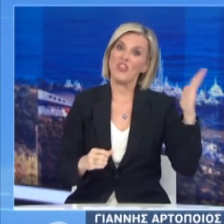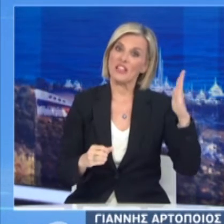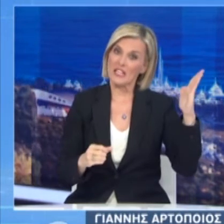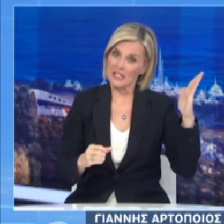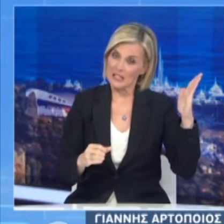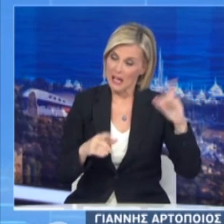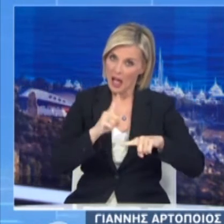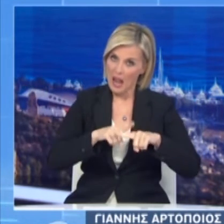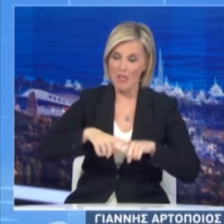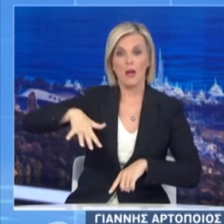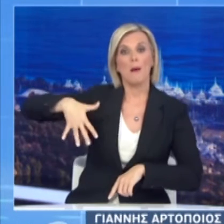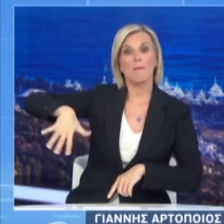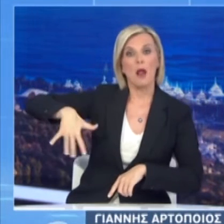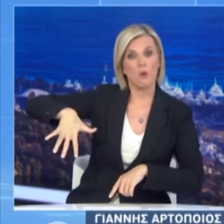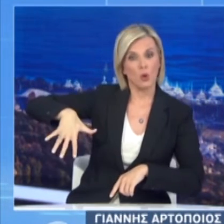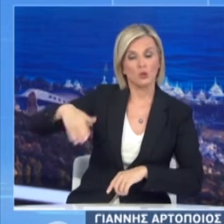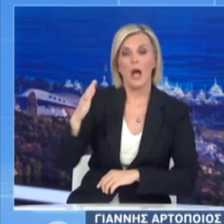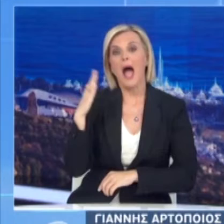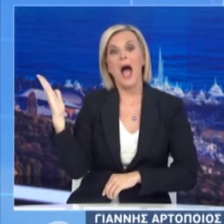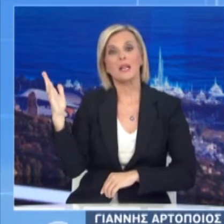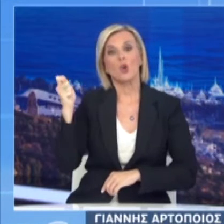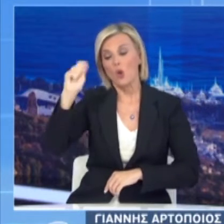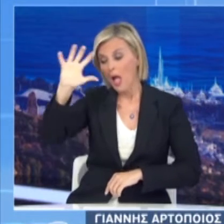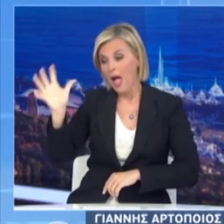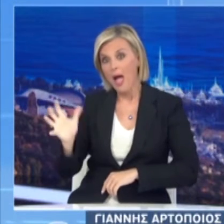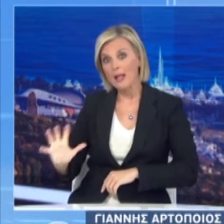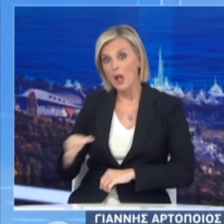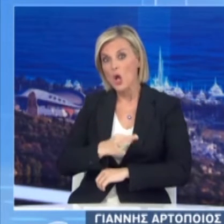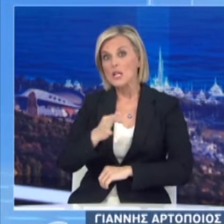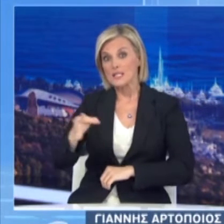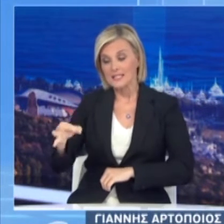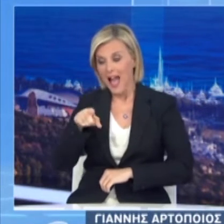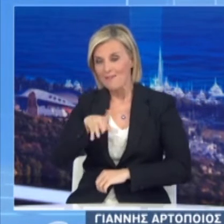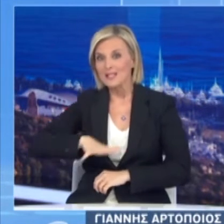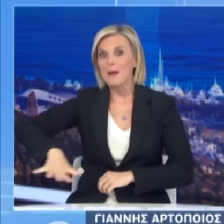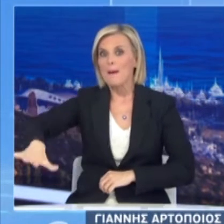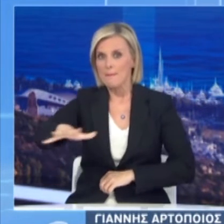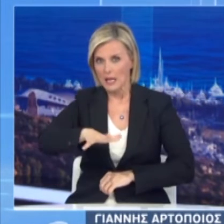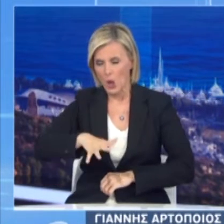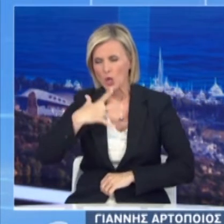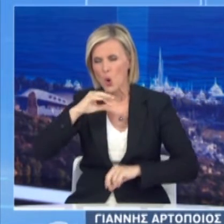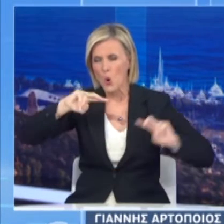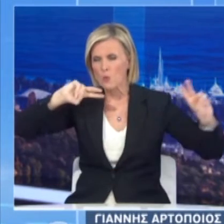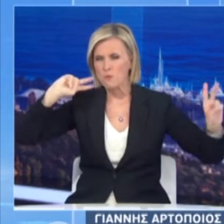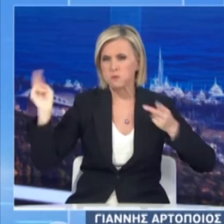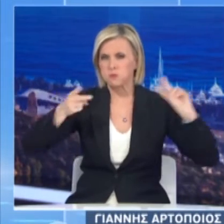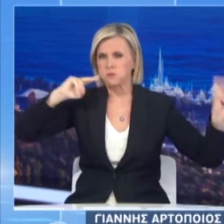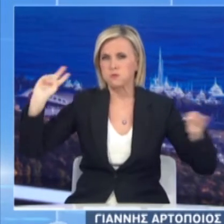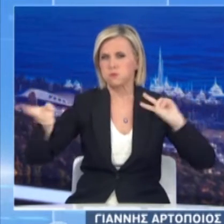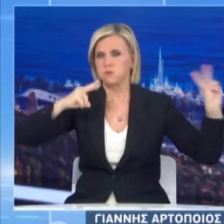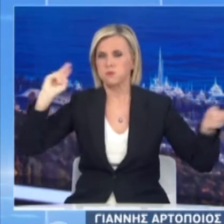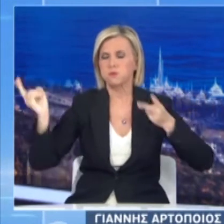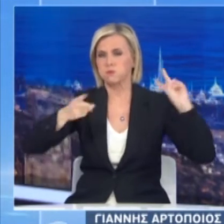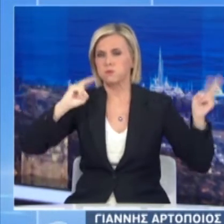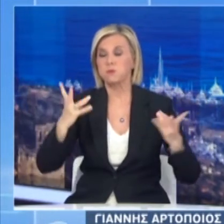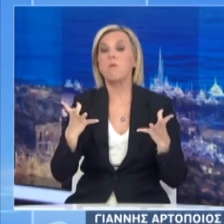Πελοπόννησο και νησιά του Ανατολικού Αιγαίου. Στις περιοχές αυτές αναμένεται να επικρατήσουν εξαιρετικά